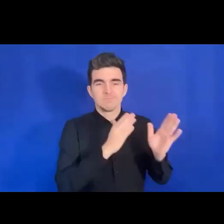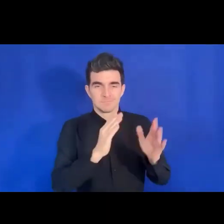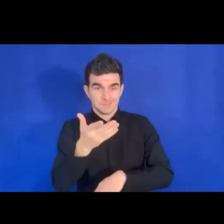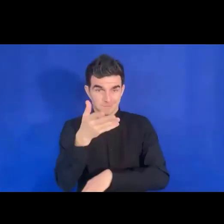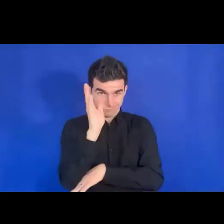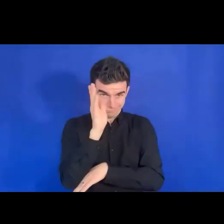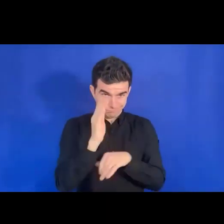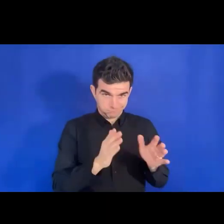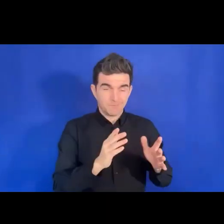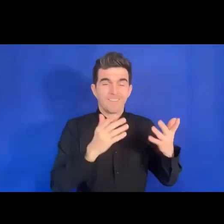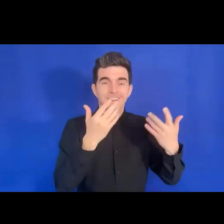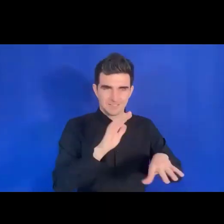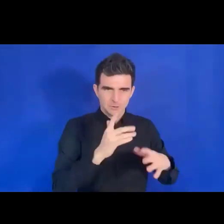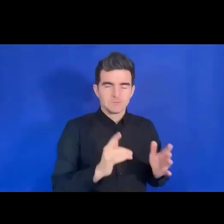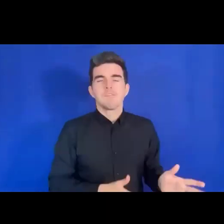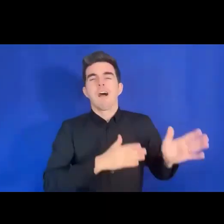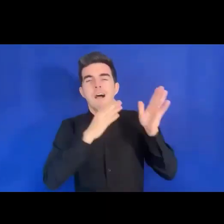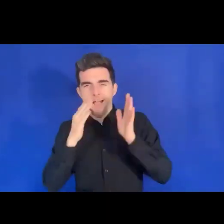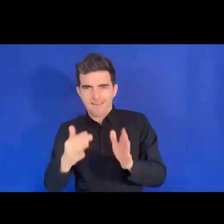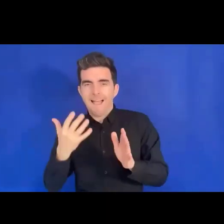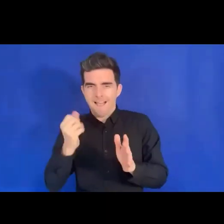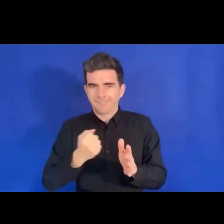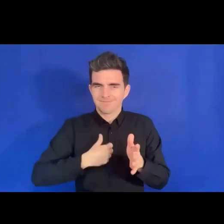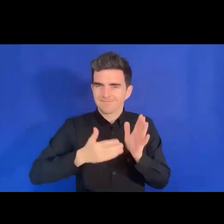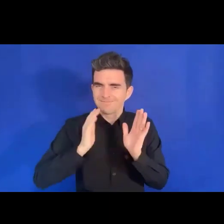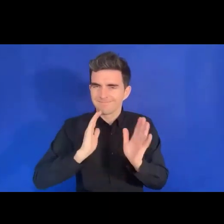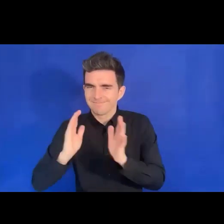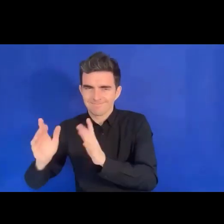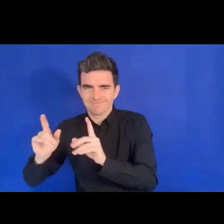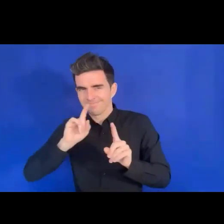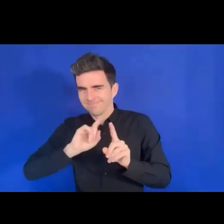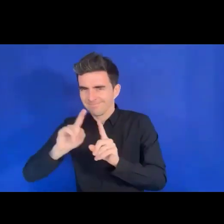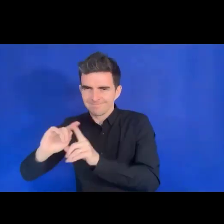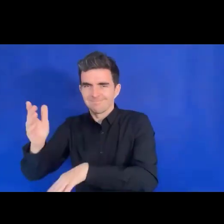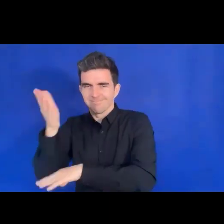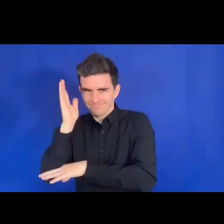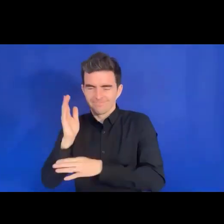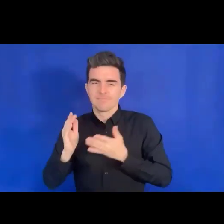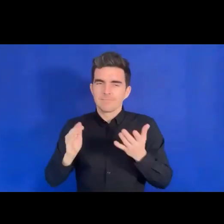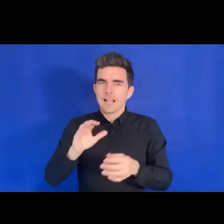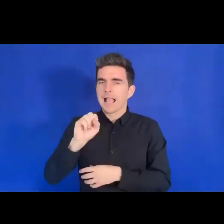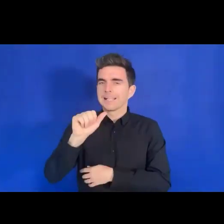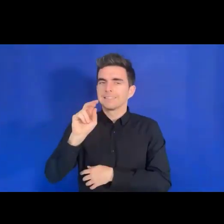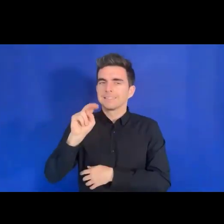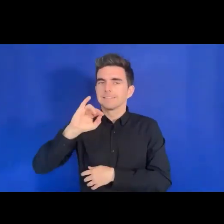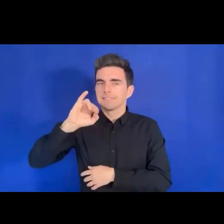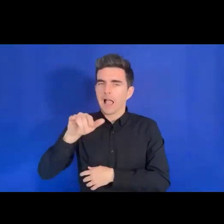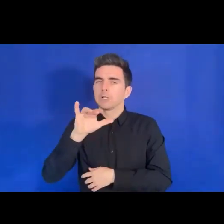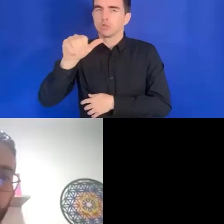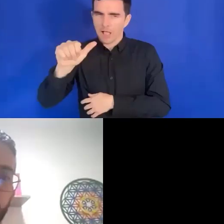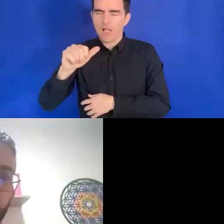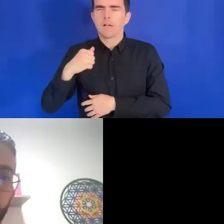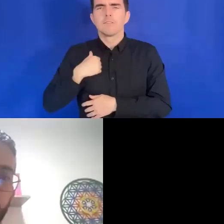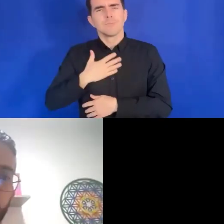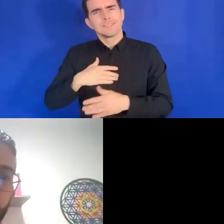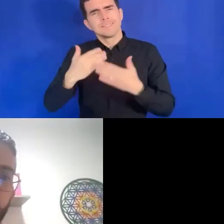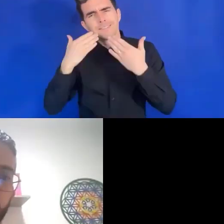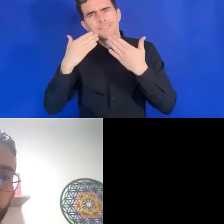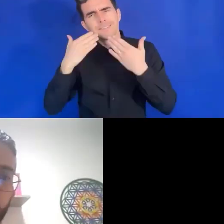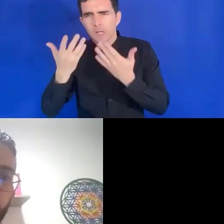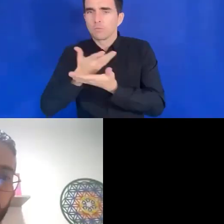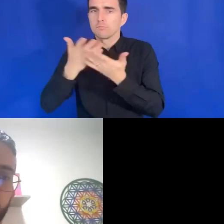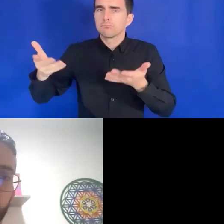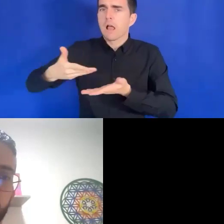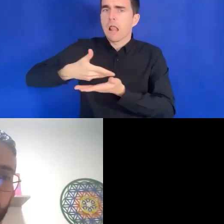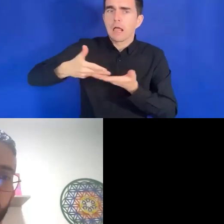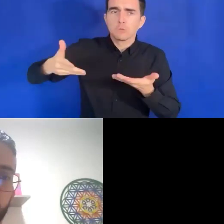qui ont fait le travail dans toutes les six langues. Merci également à l'interprétation à la langue des signes. Et aussi,